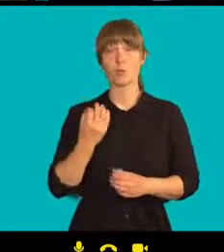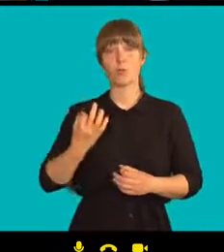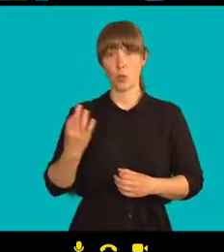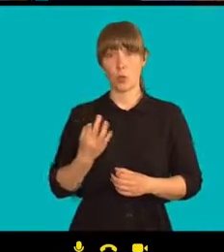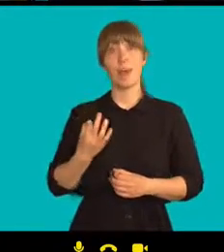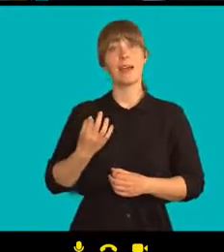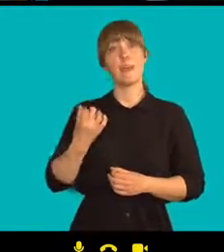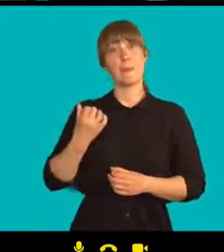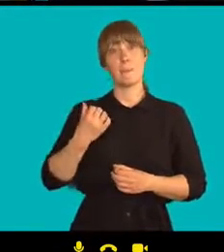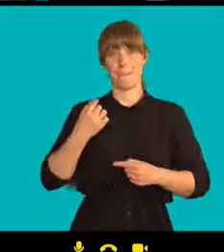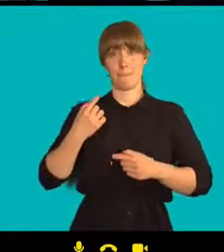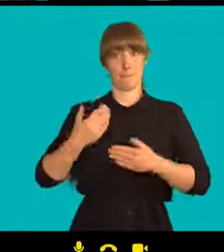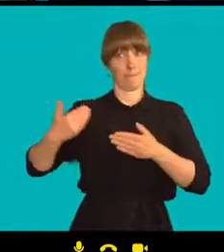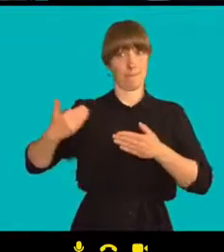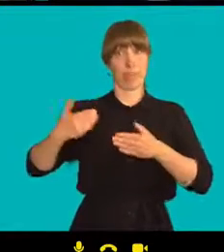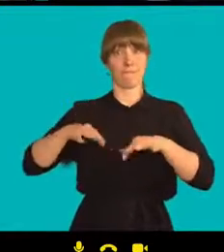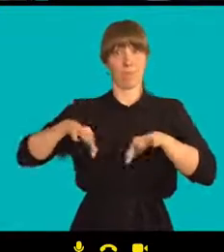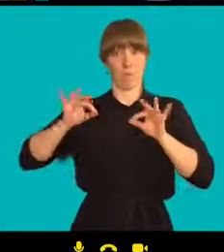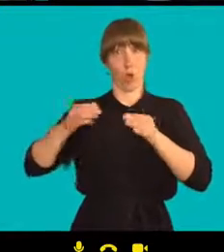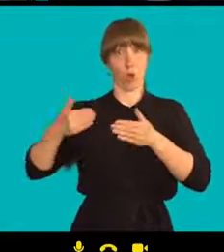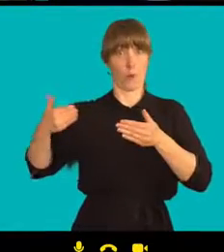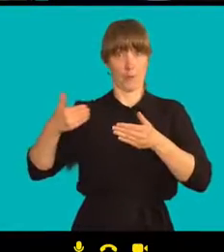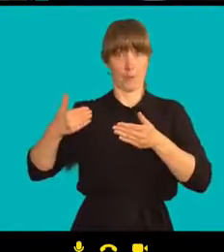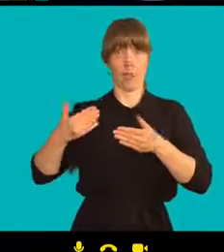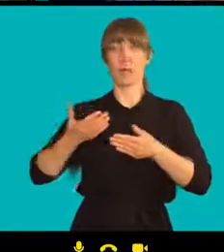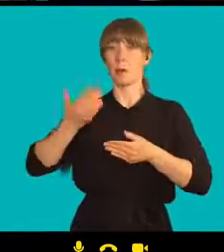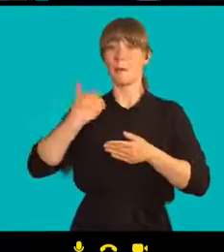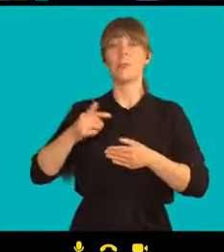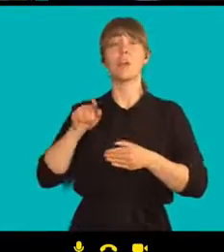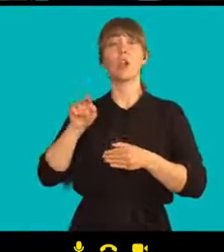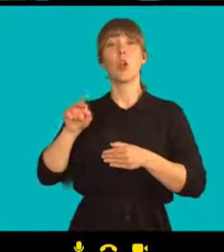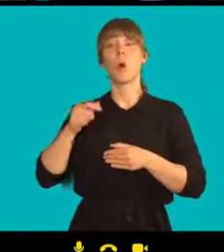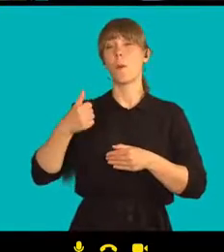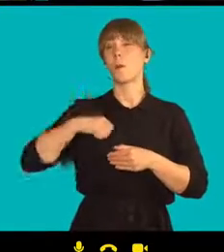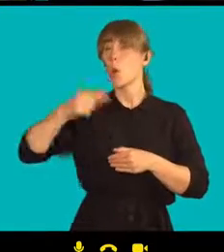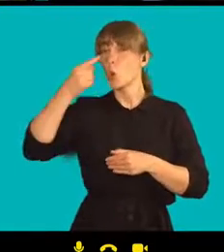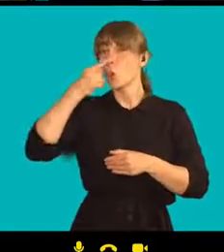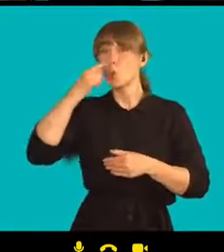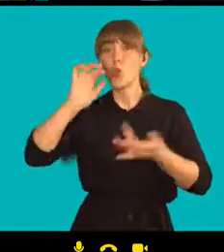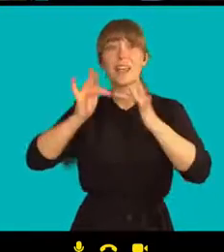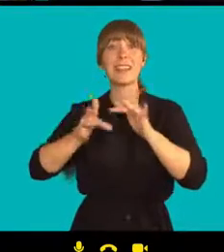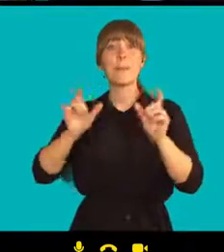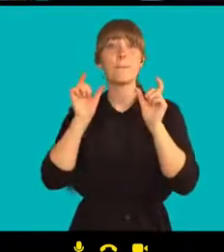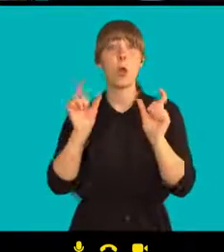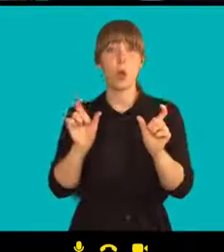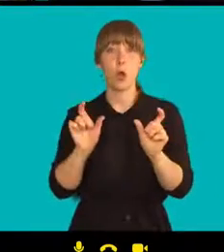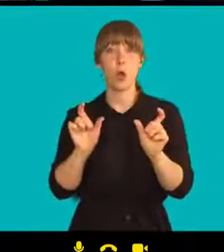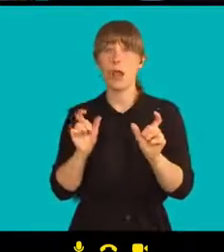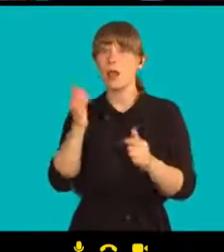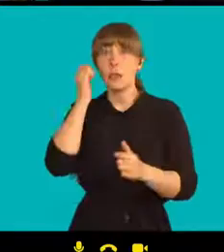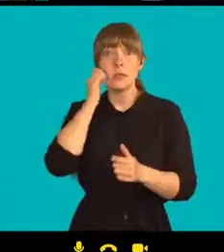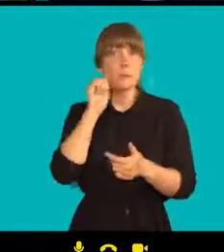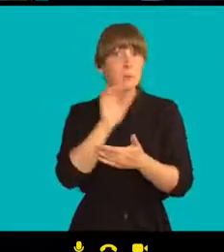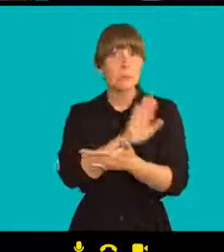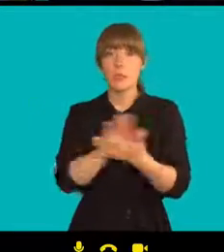že v průběhu voleb byl zablokovaný internet a v Belorusku nebyly žádné informace. Lidé nevěděli, co se děje, co se